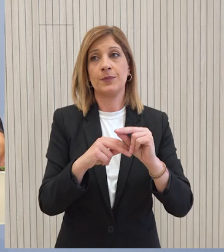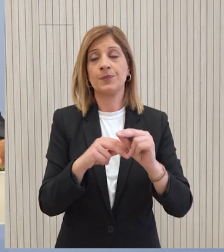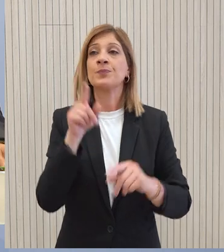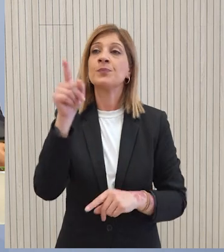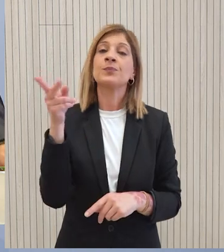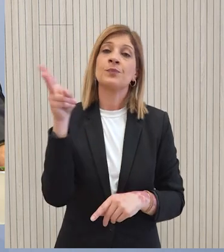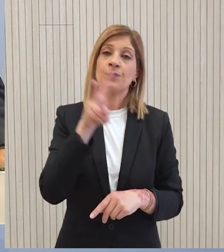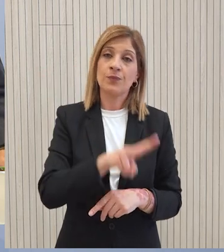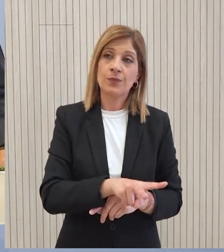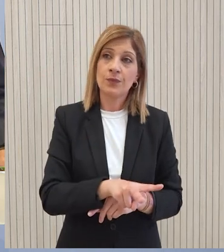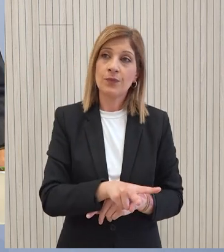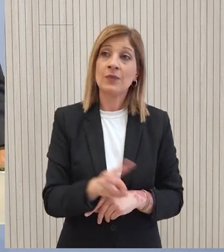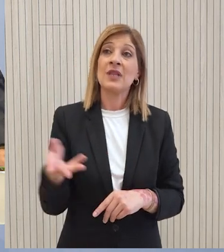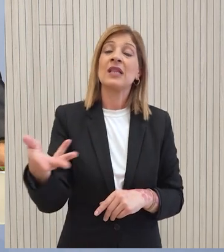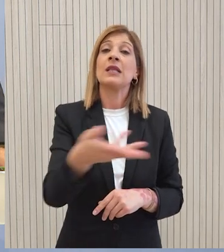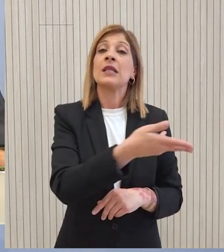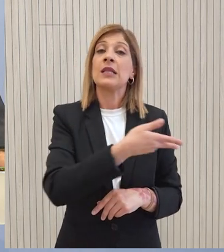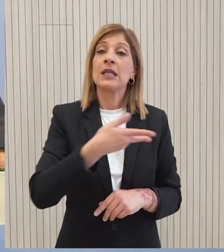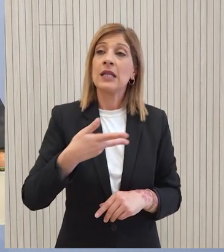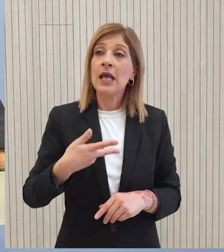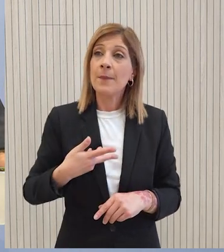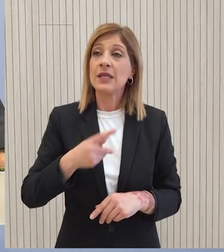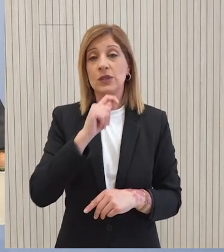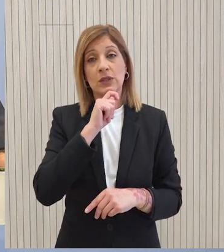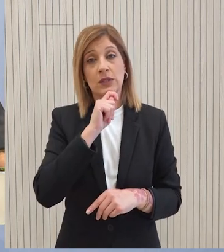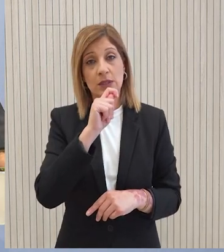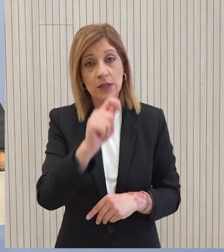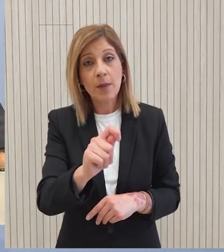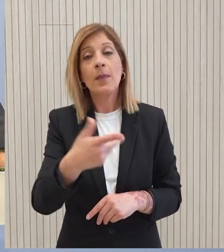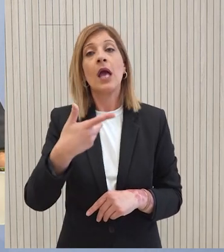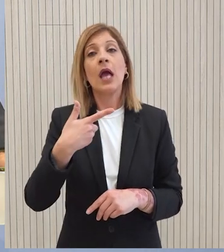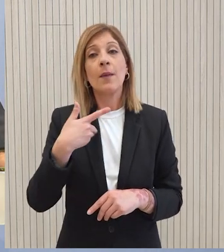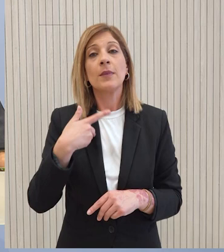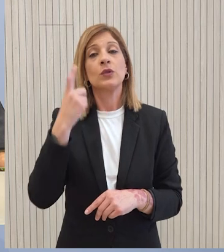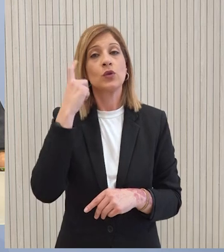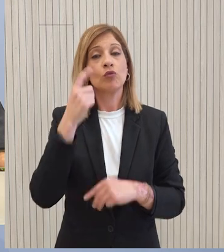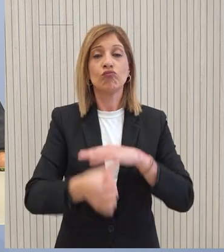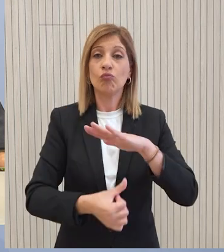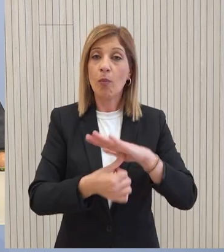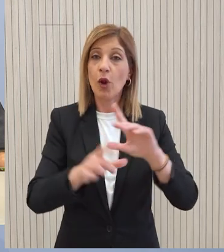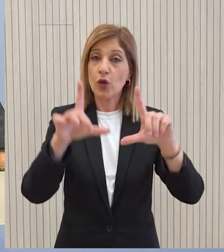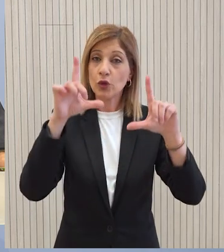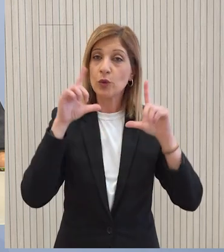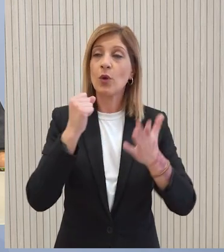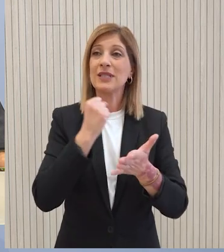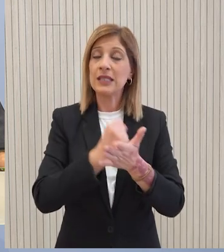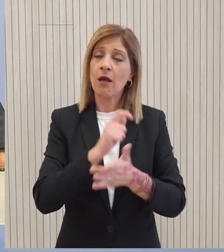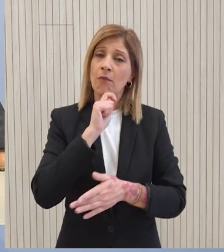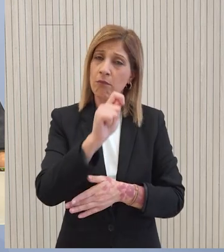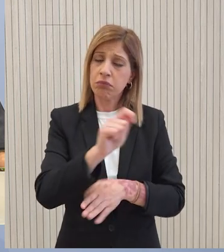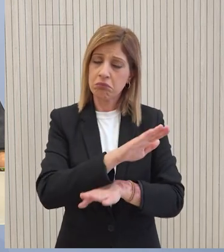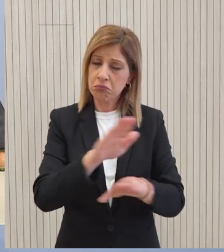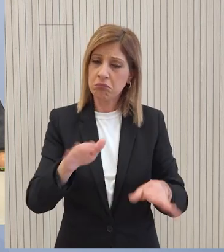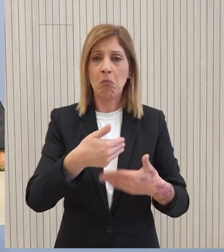Αυτό το οποίο εμείς έχουμε επισημάνει, αυτό το οποίο εμείς έχουμε παραλάβει, ο ίδιος ο Πρόεδρος της Δημοκρατίας τόσο και στις δημόσιες του